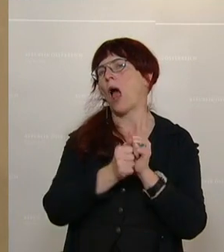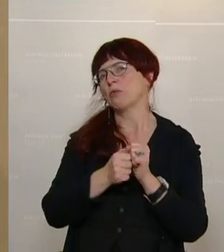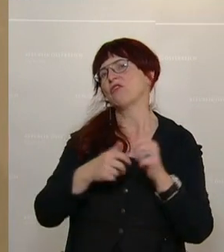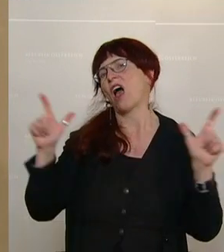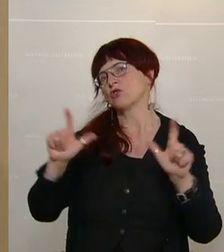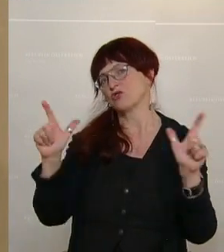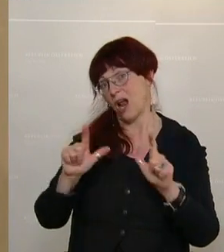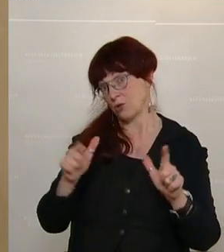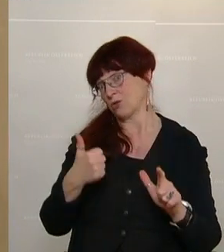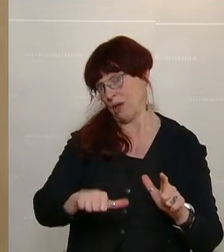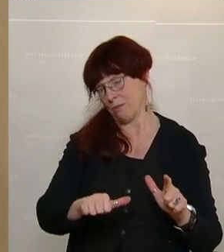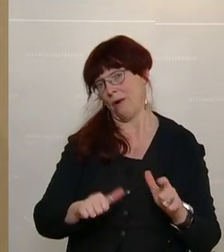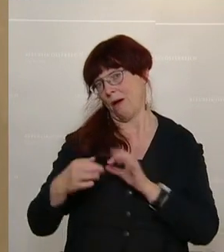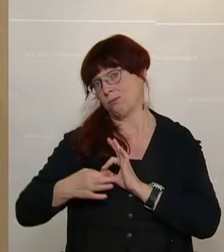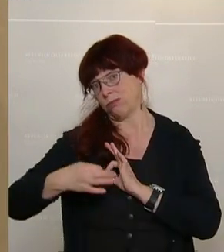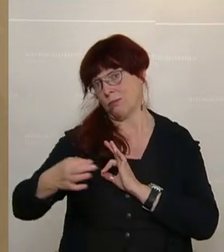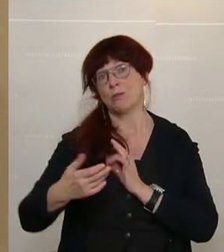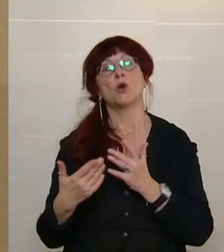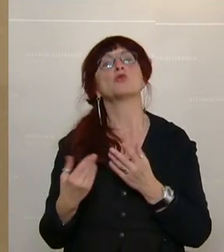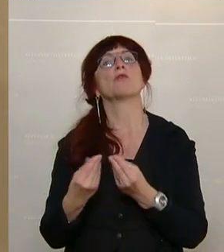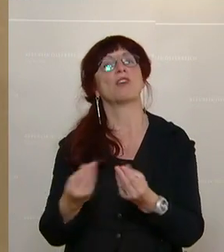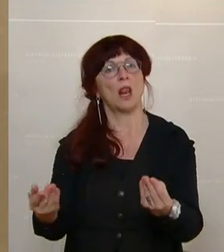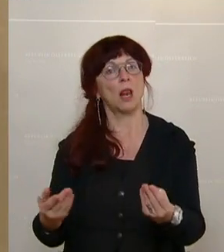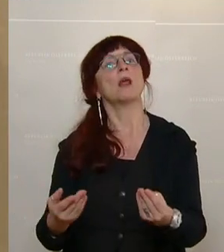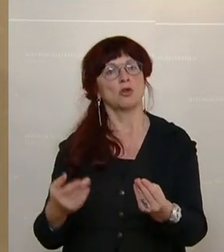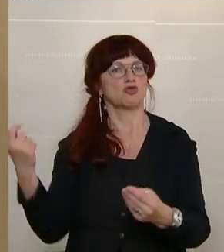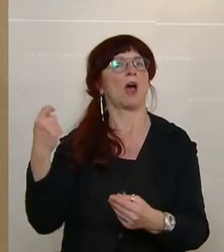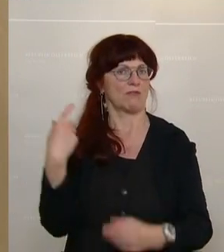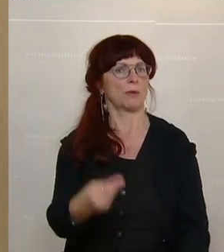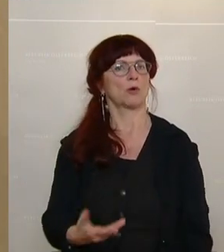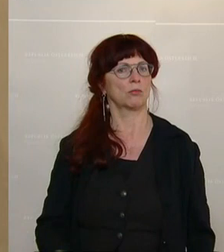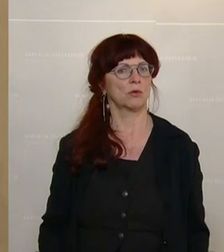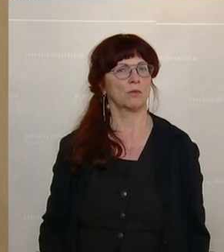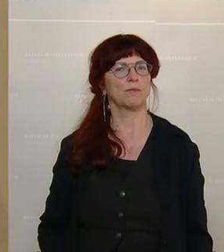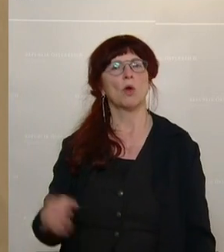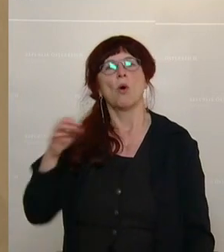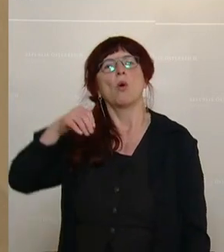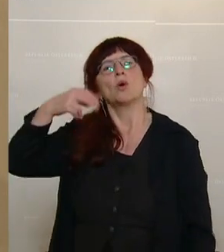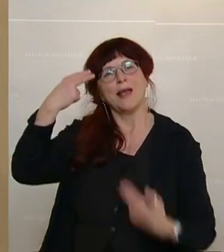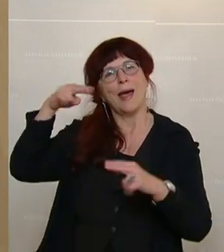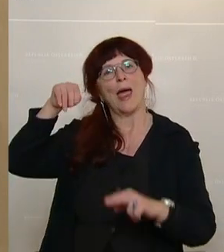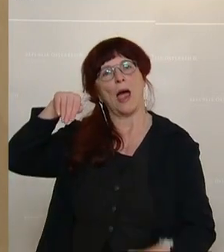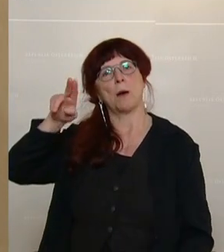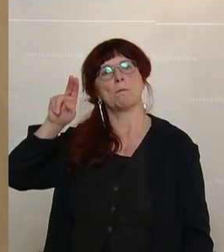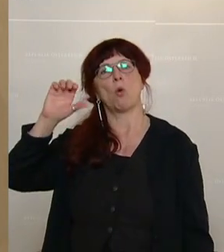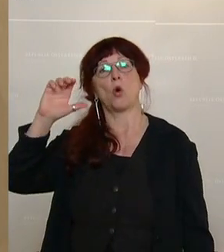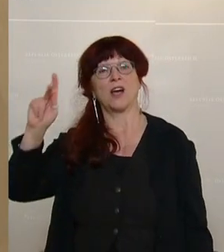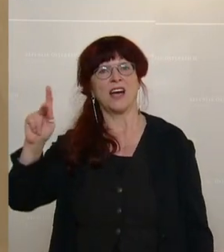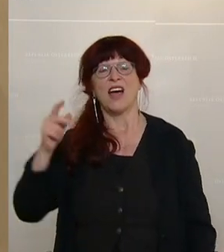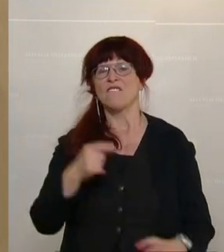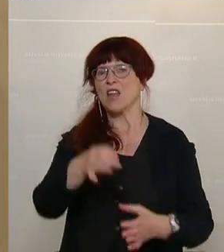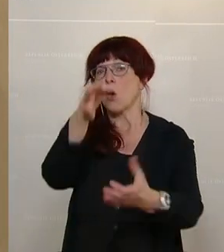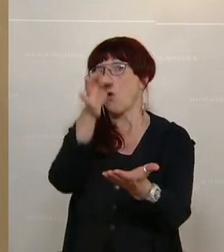geschützt. Wenn man aber so wie Rudi Wuck das gemacht hat, der war kein Abgeordneter, nehmen wir an, da wäre einer, er fährt zu schnell im